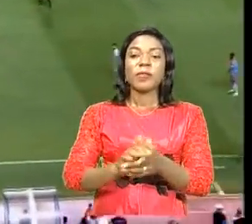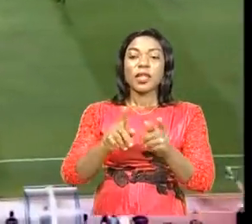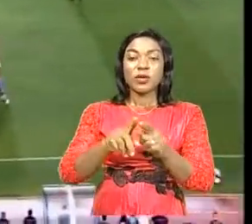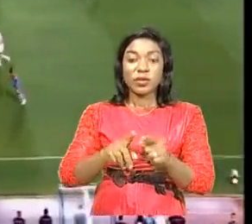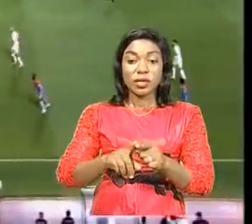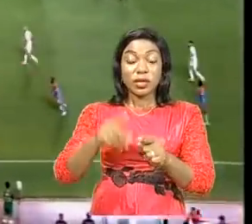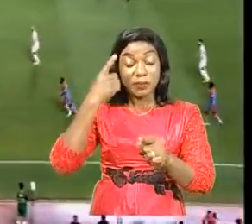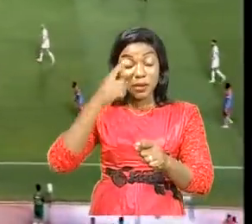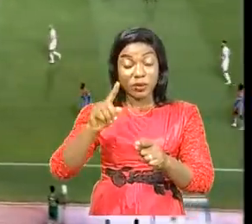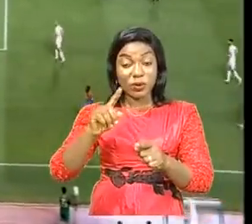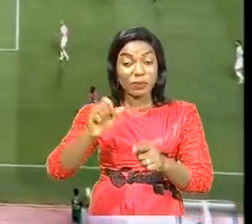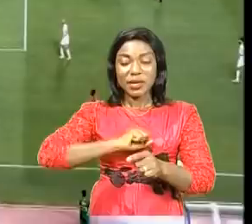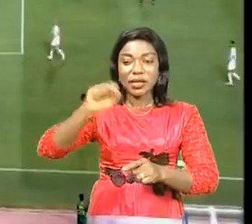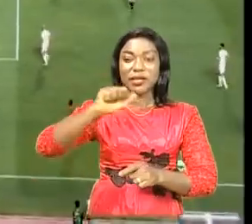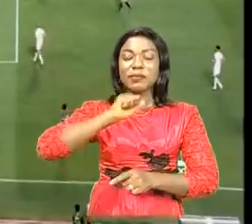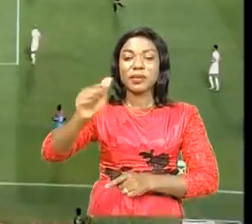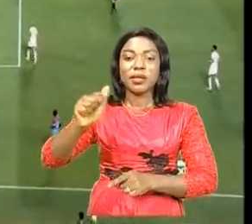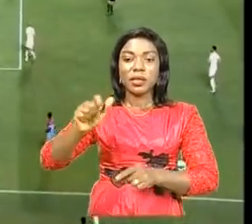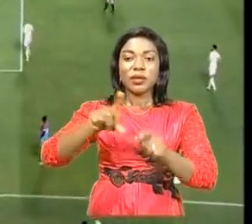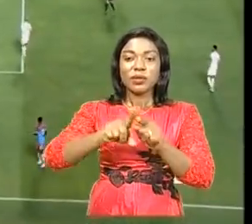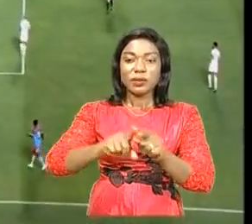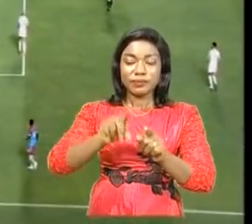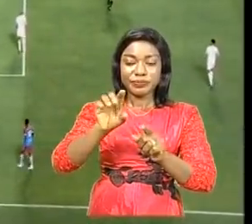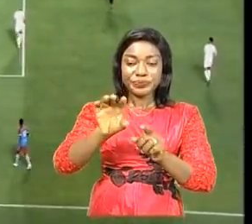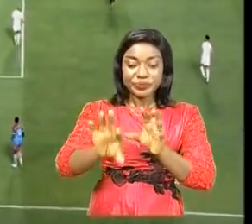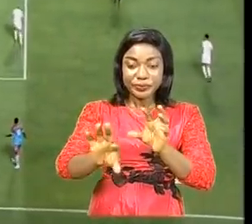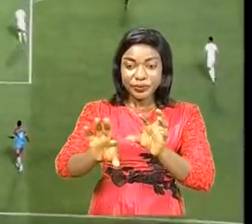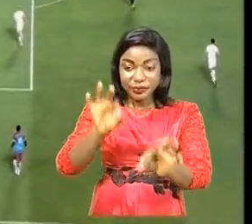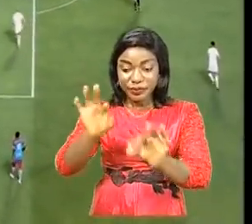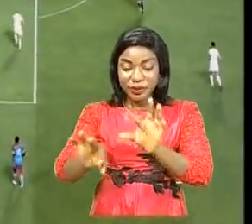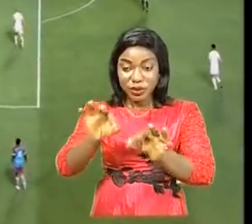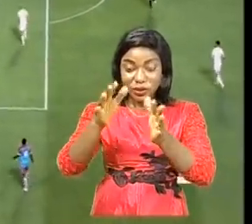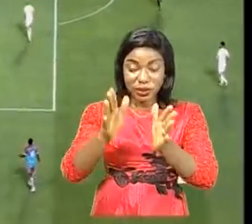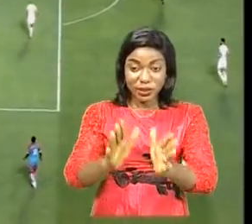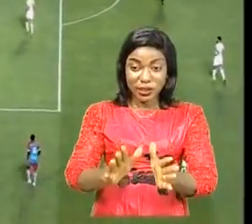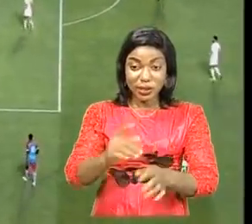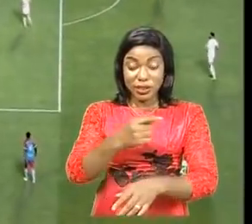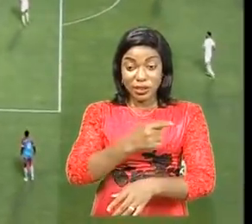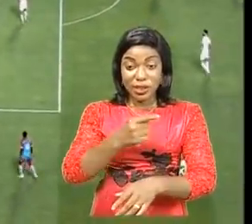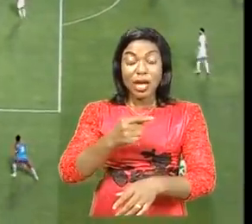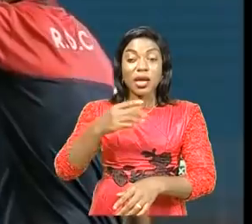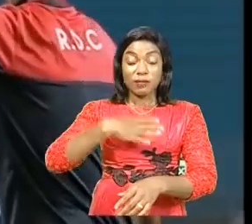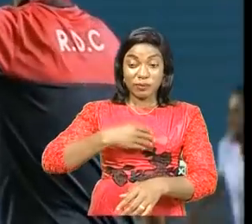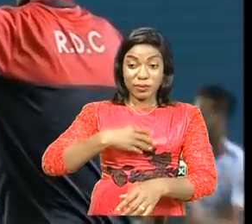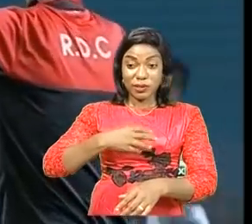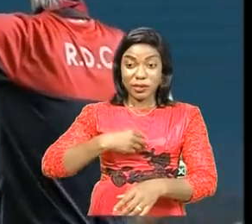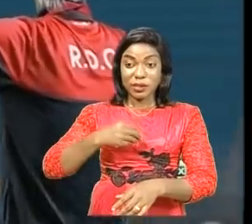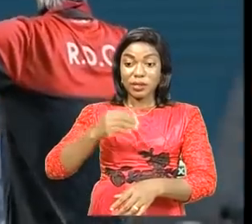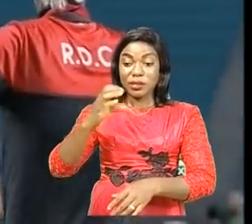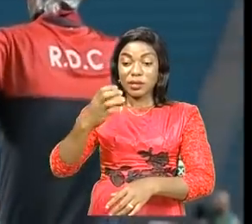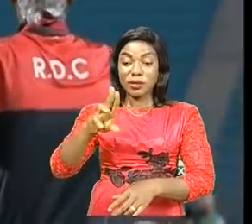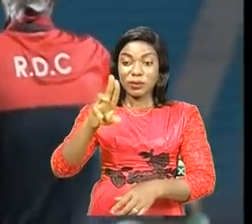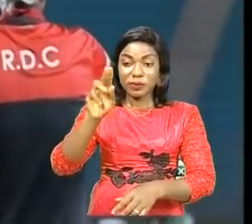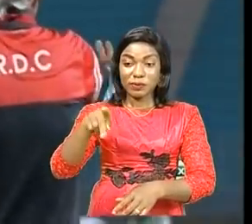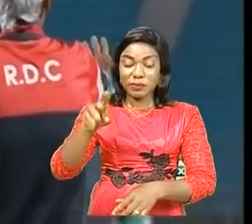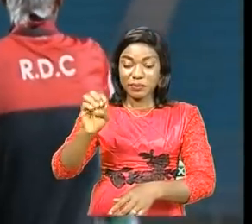faveur. Un match test pour les sélectionneurs argentins des léopards, Hector Cooper, qui a la lourde omission de qualifier les